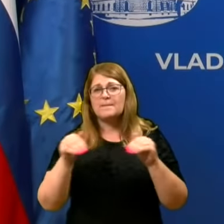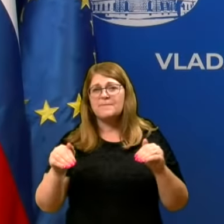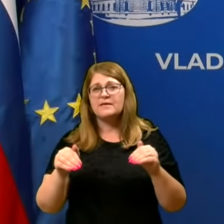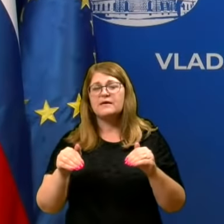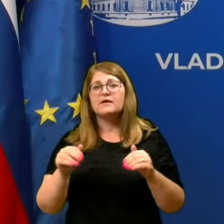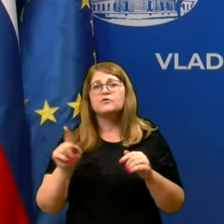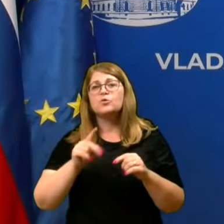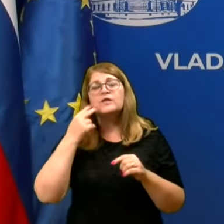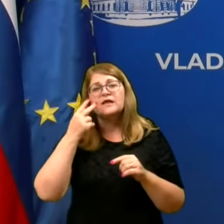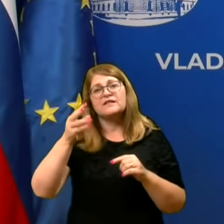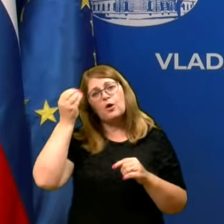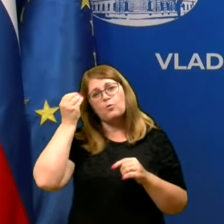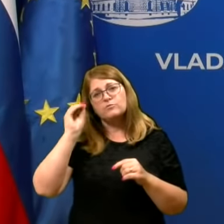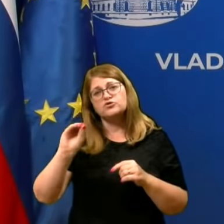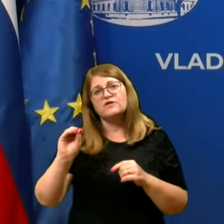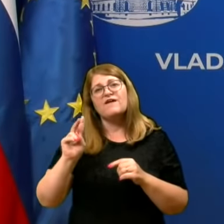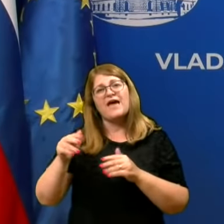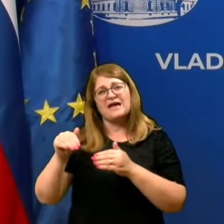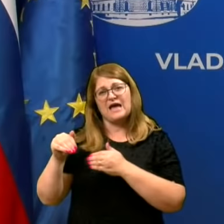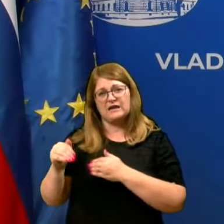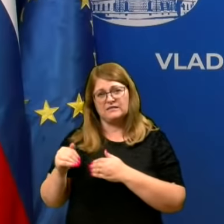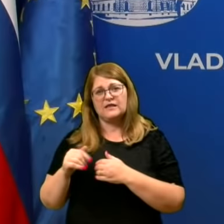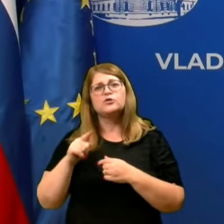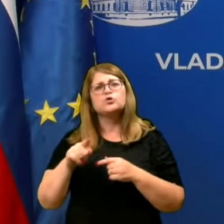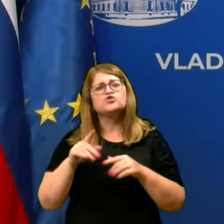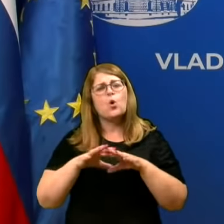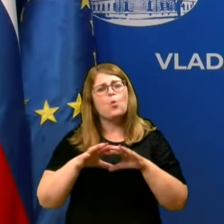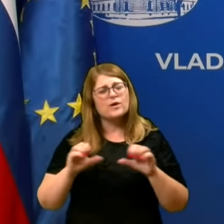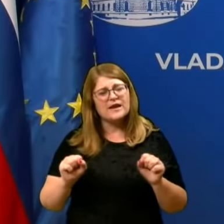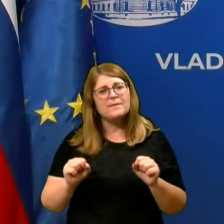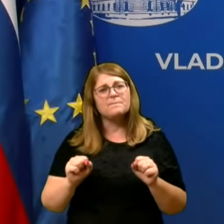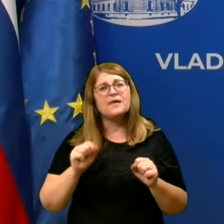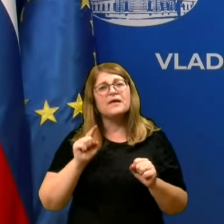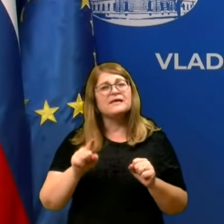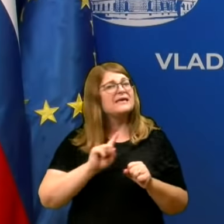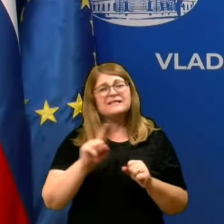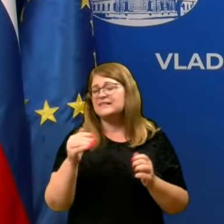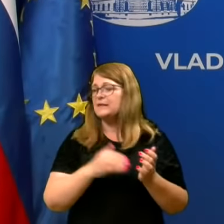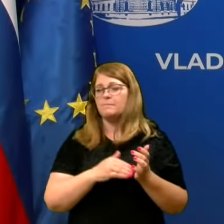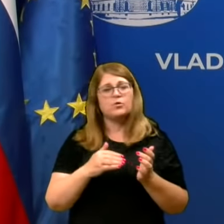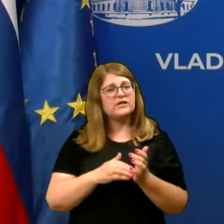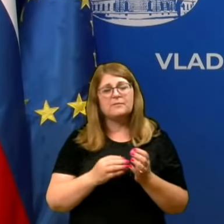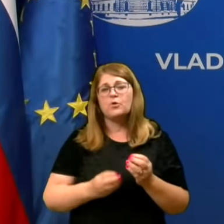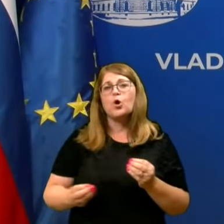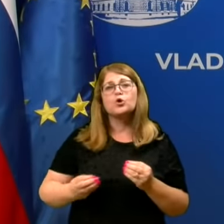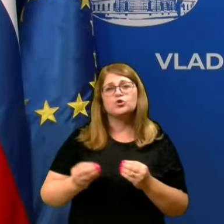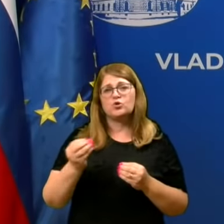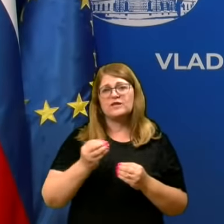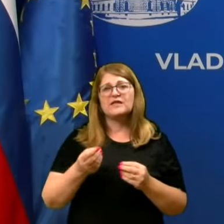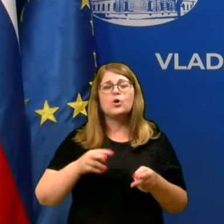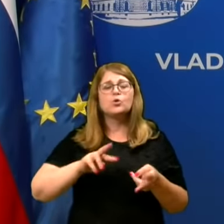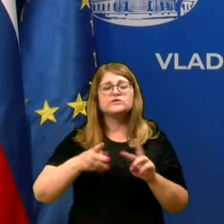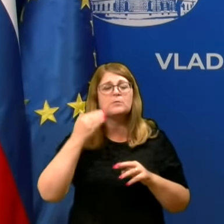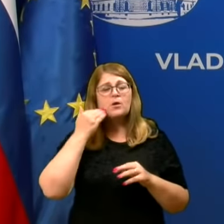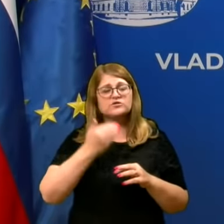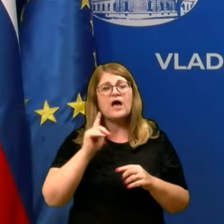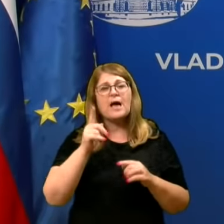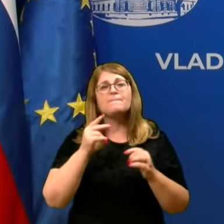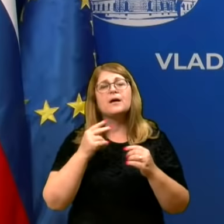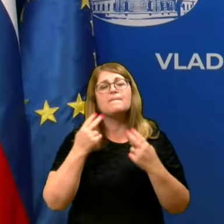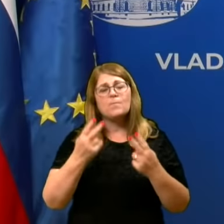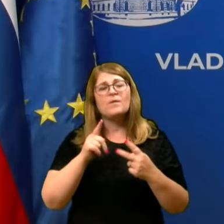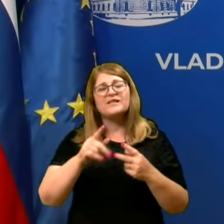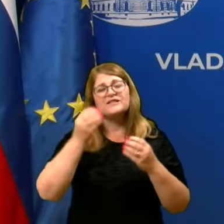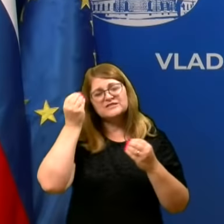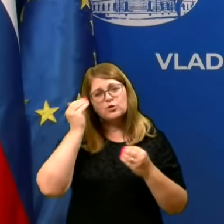pomeni glede upoštevanja pač karantena. To so pa tisti ukrepi, ki jih ni potrebno dodajati ali zaustrovati, ampak je pomembno, da se